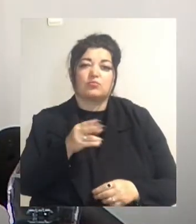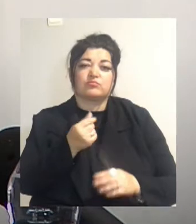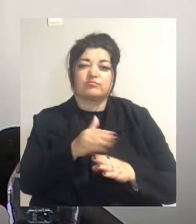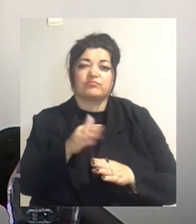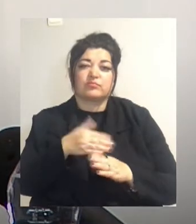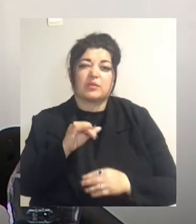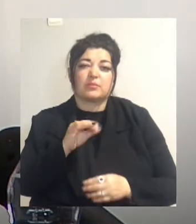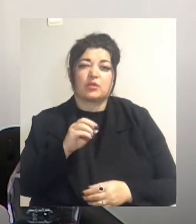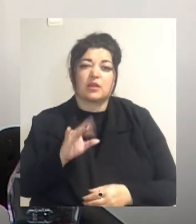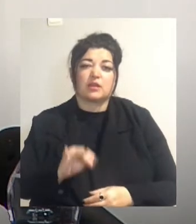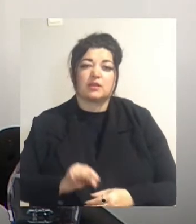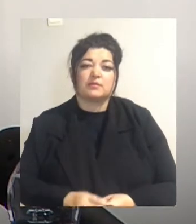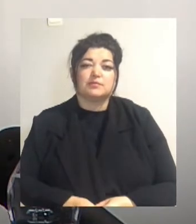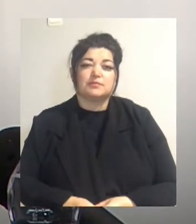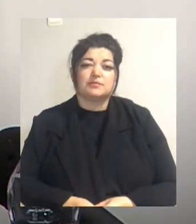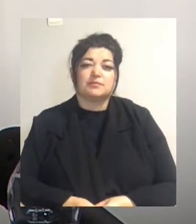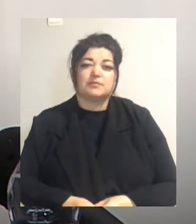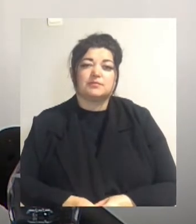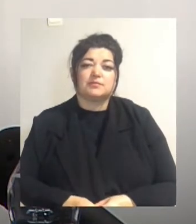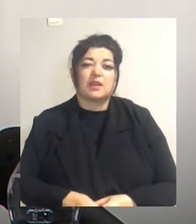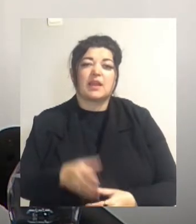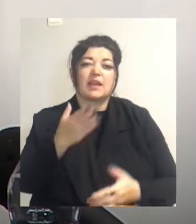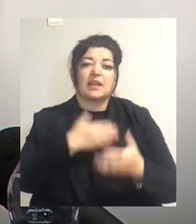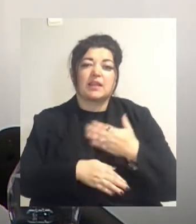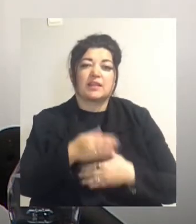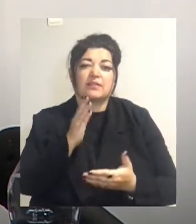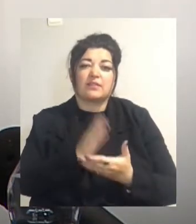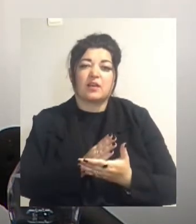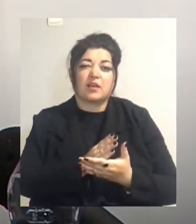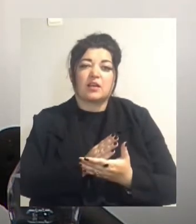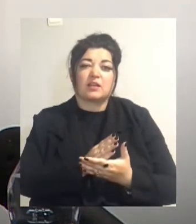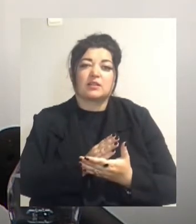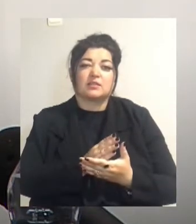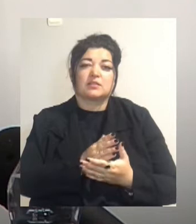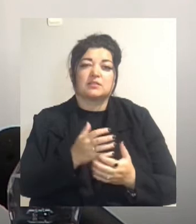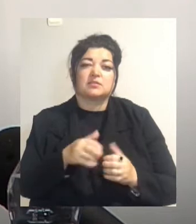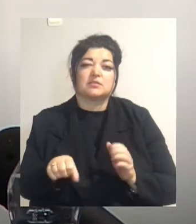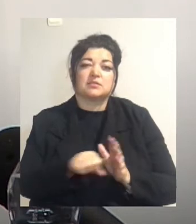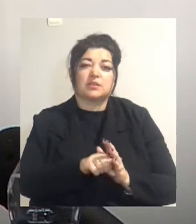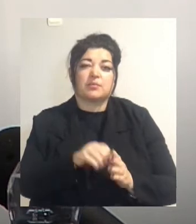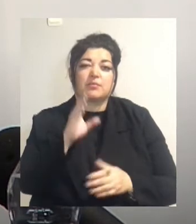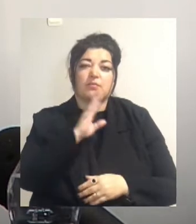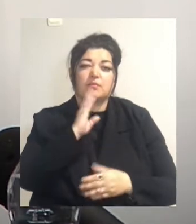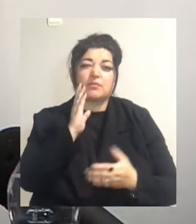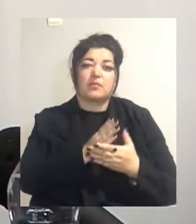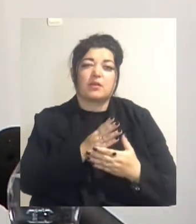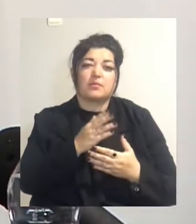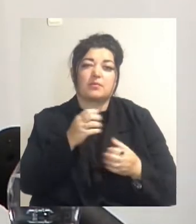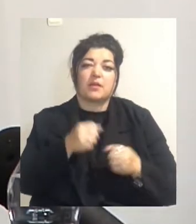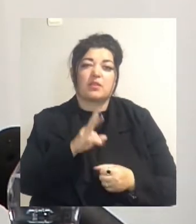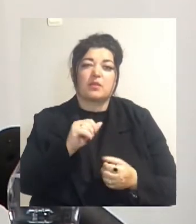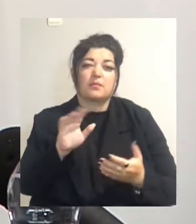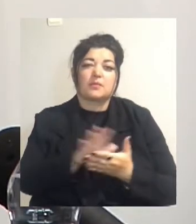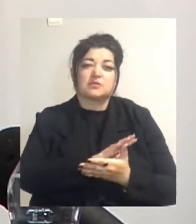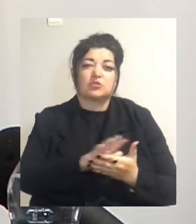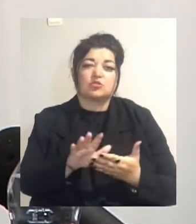Ті, хто отримали інвалідність, а родини загиблих мають 100% право на безкоштовне утримання або компенсацію